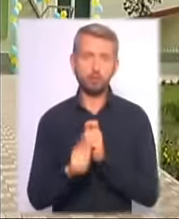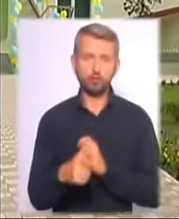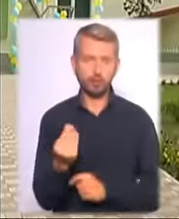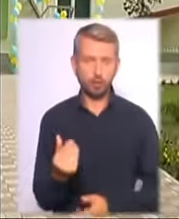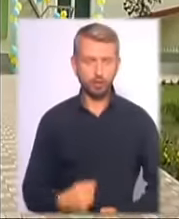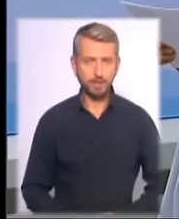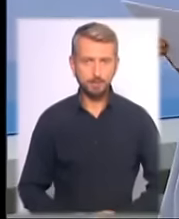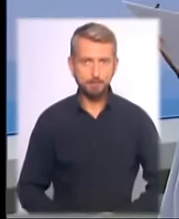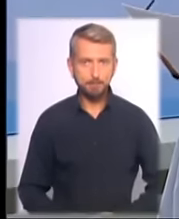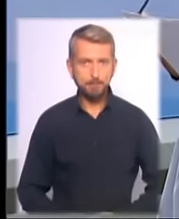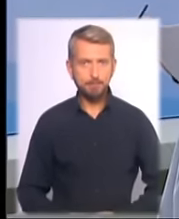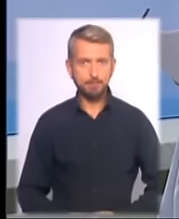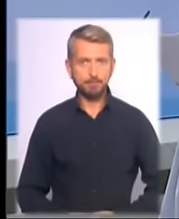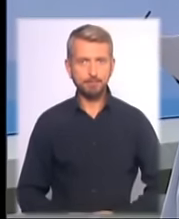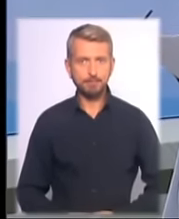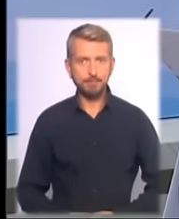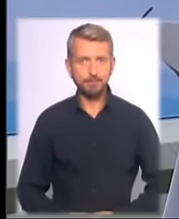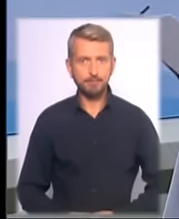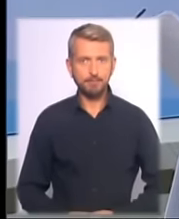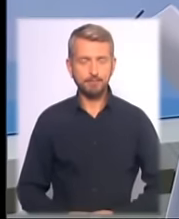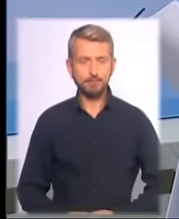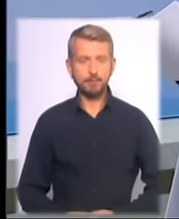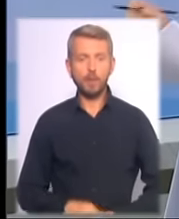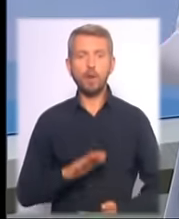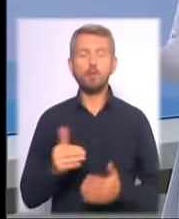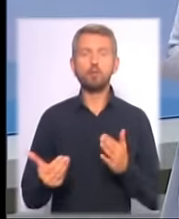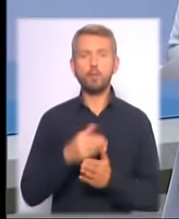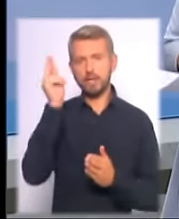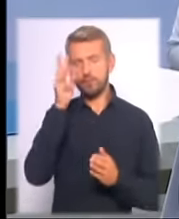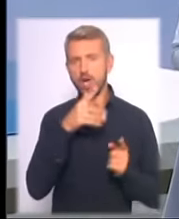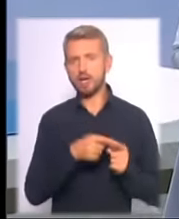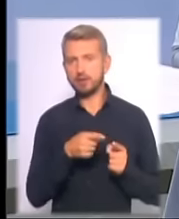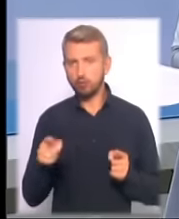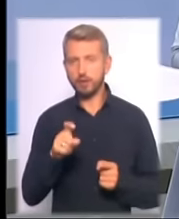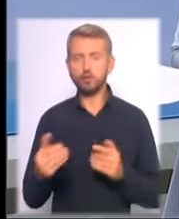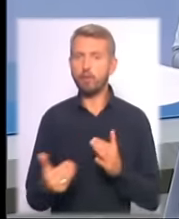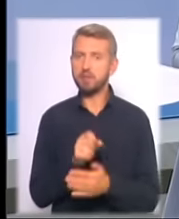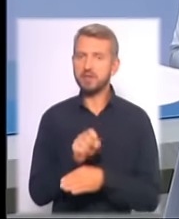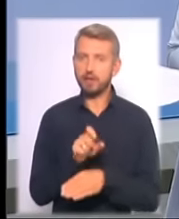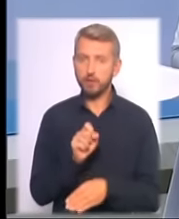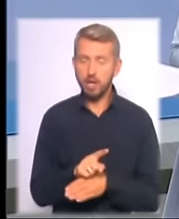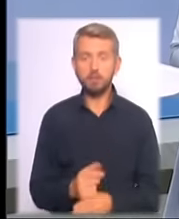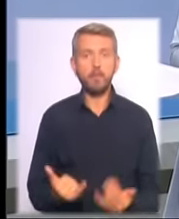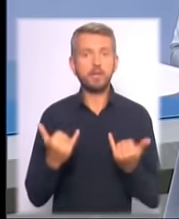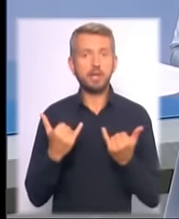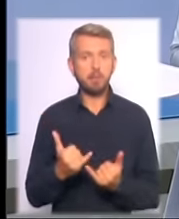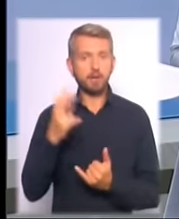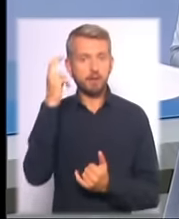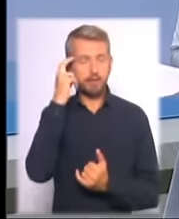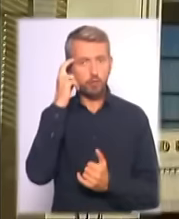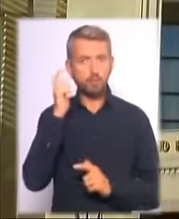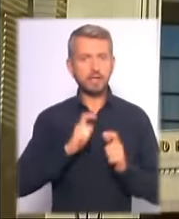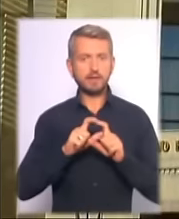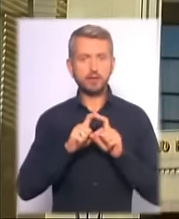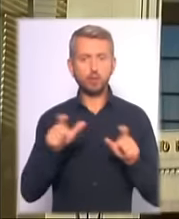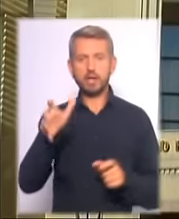«Київ». У новий навчальний сезон з новими завданнями. Відтепер у Столичному інституті